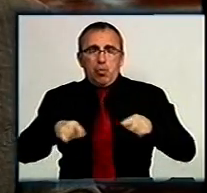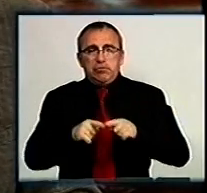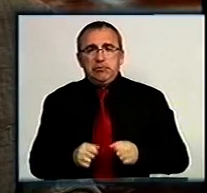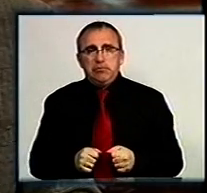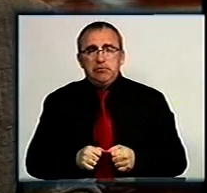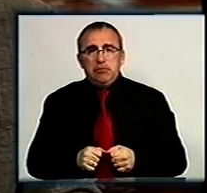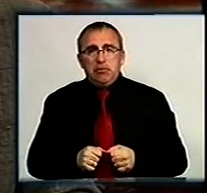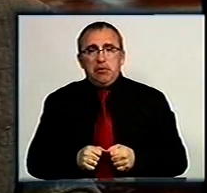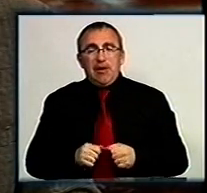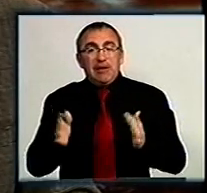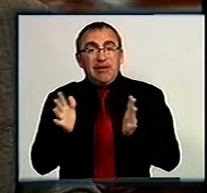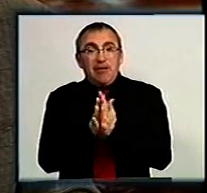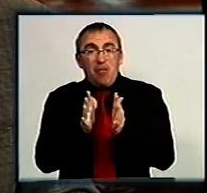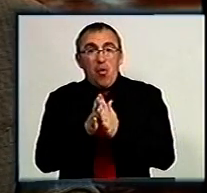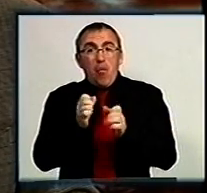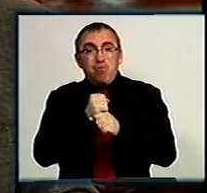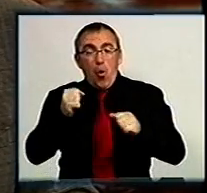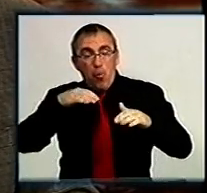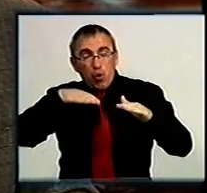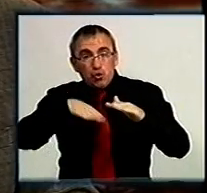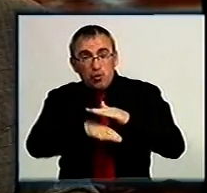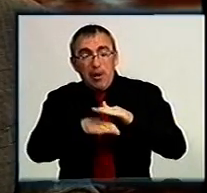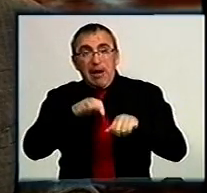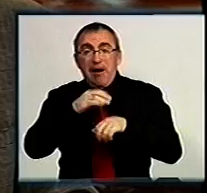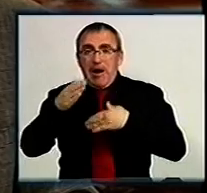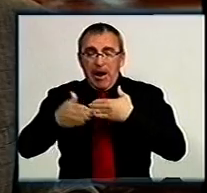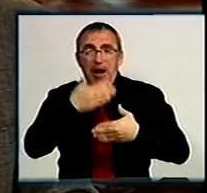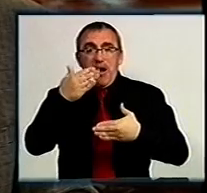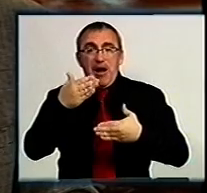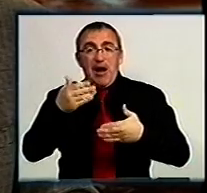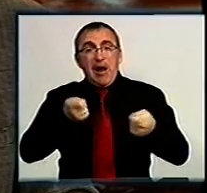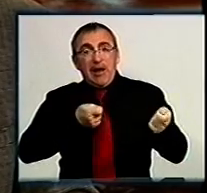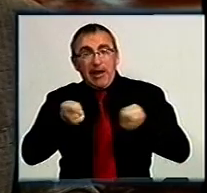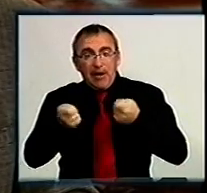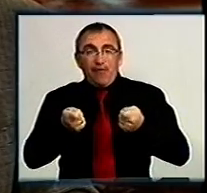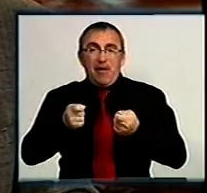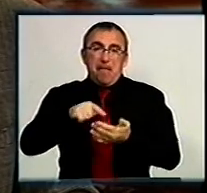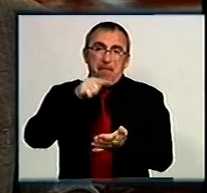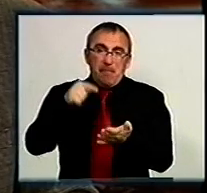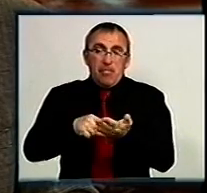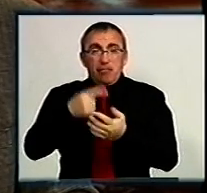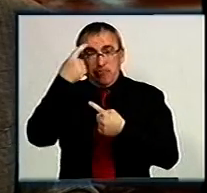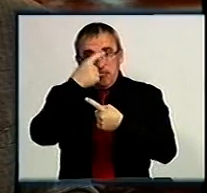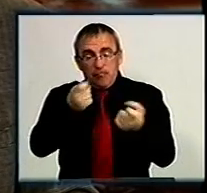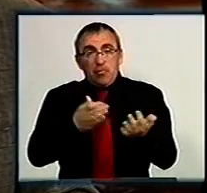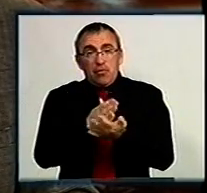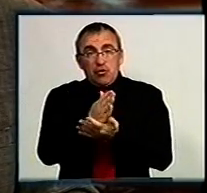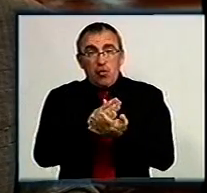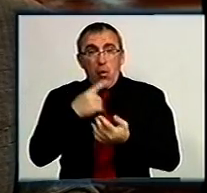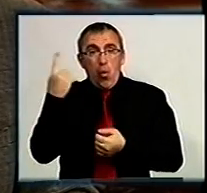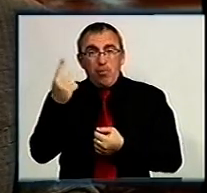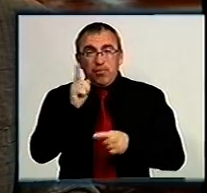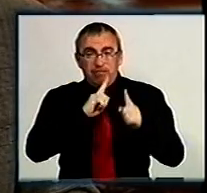За засмічені бомбосховища каратимуть передусім керівників міст та районів. Про це заявив очільник області під час